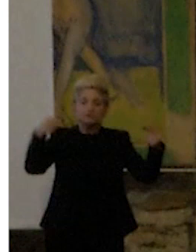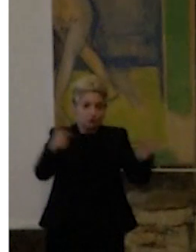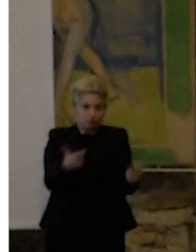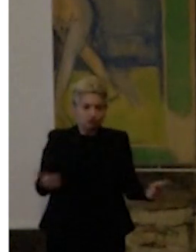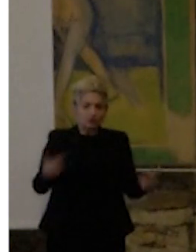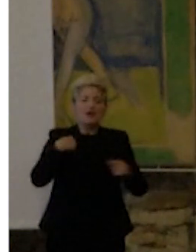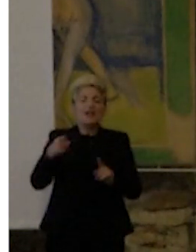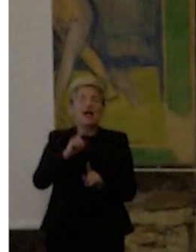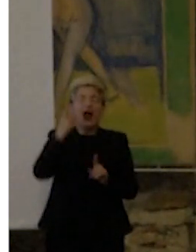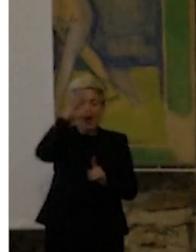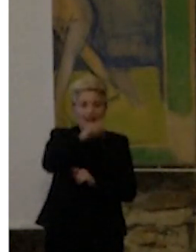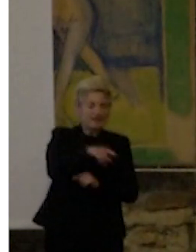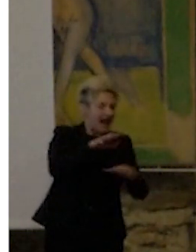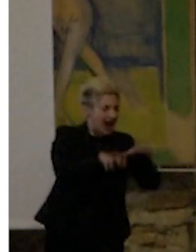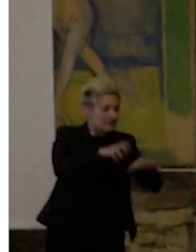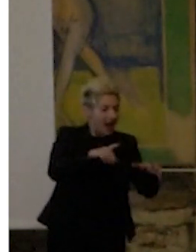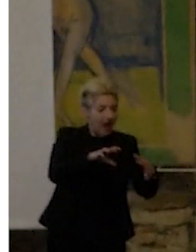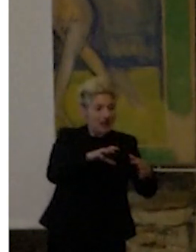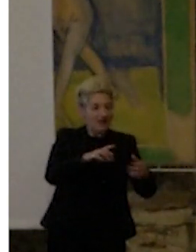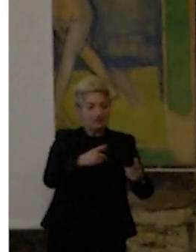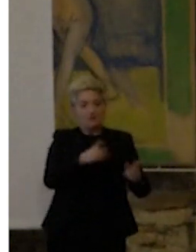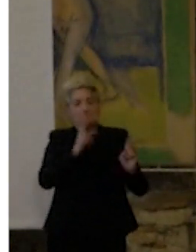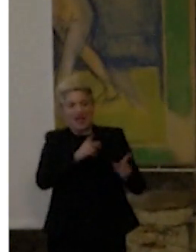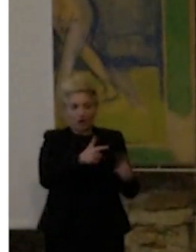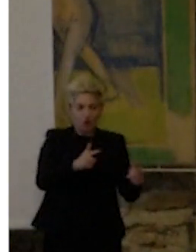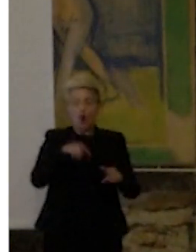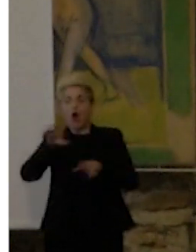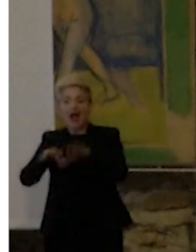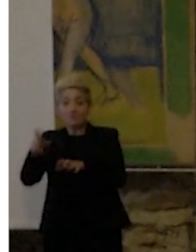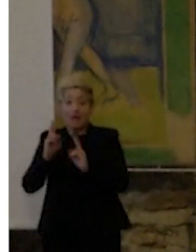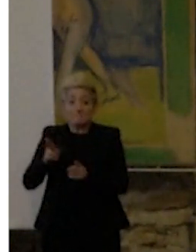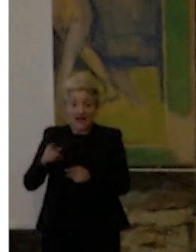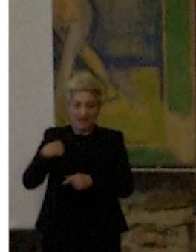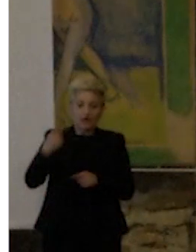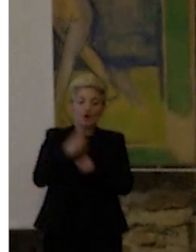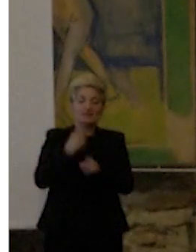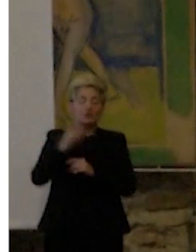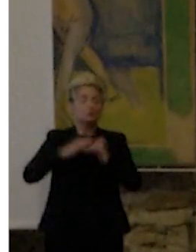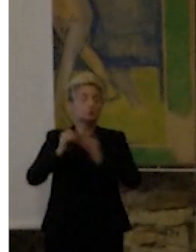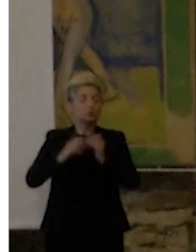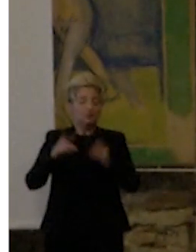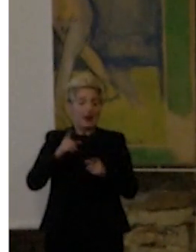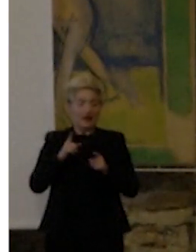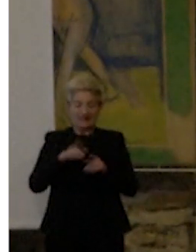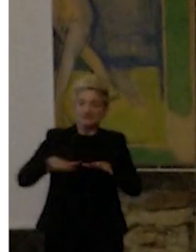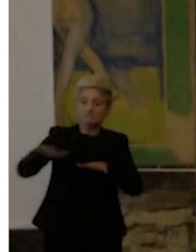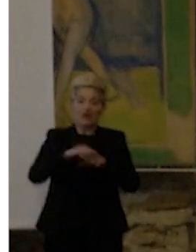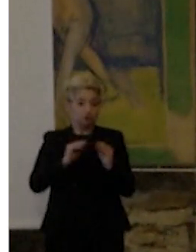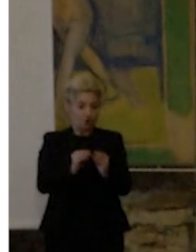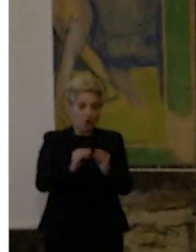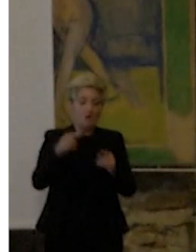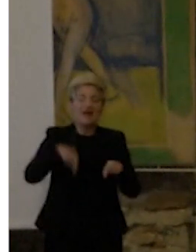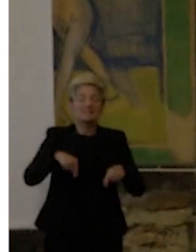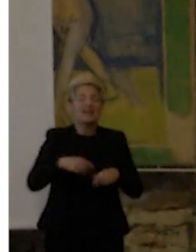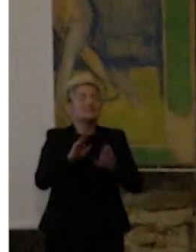amici, quali erano gli animali nemici, come difendersi e come strutturare il proprio spazio. Oggi abbiamo la pedagogia che ci aiuta